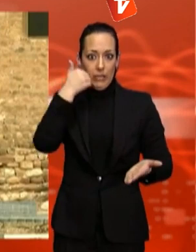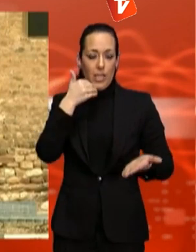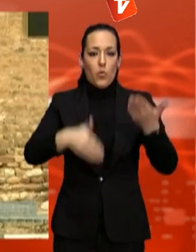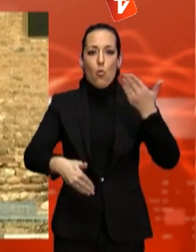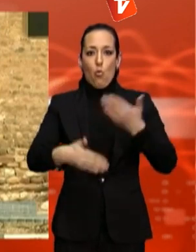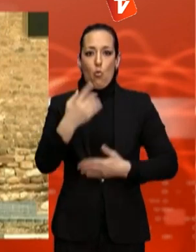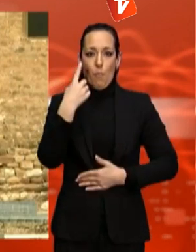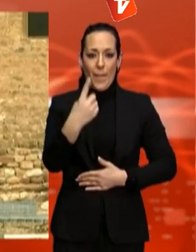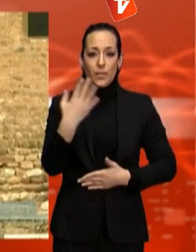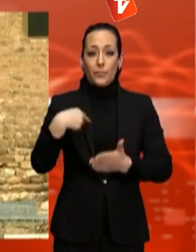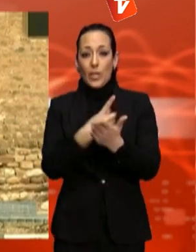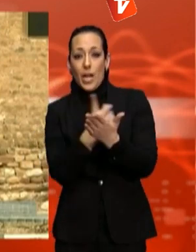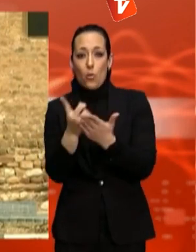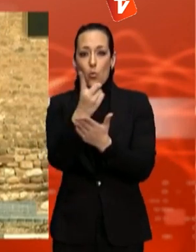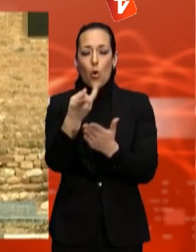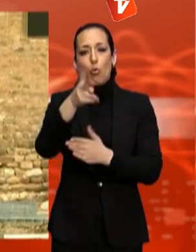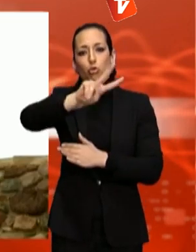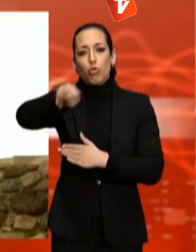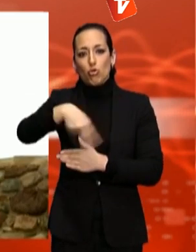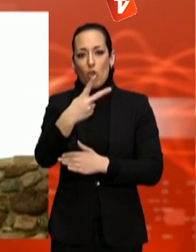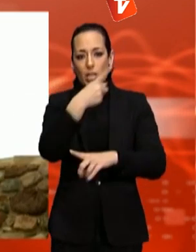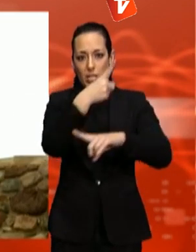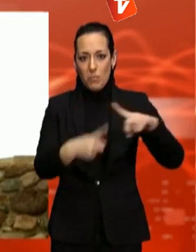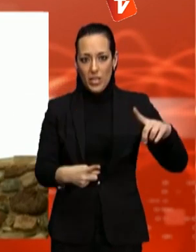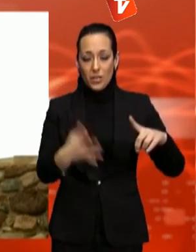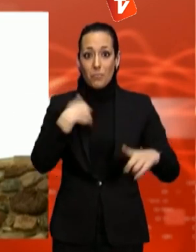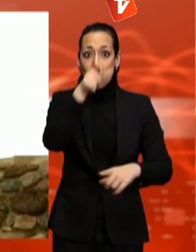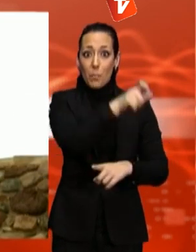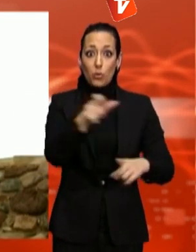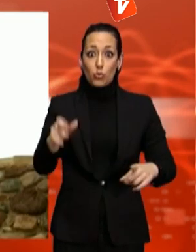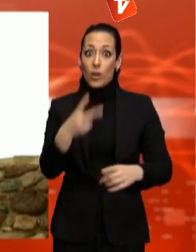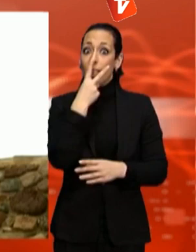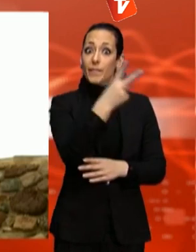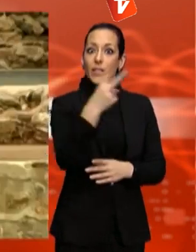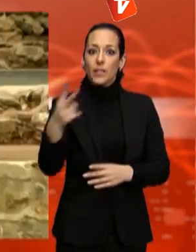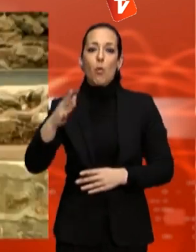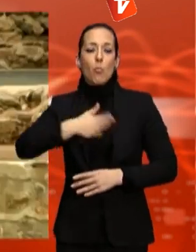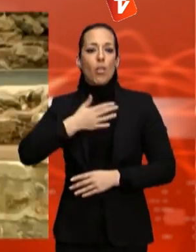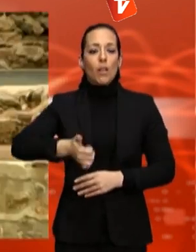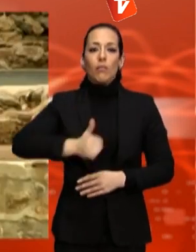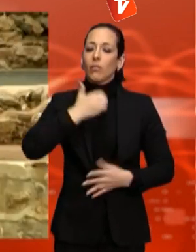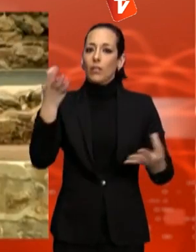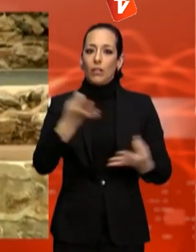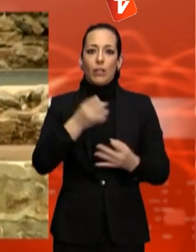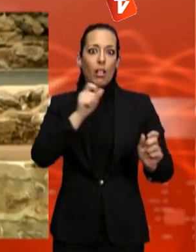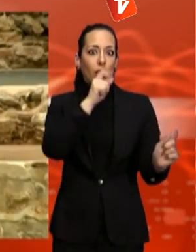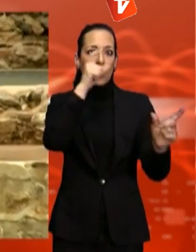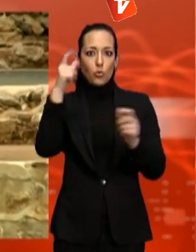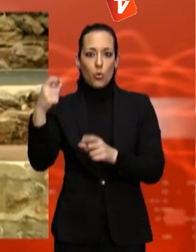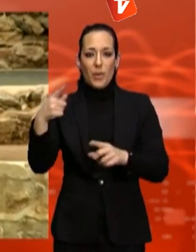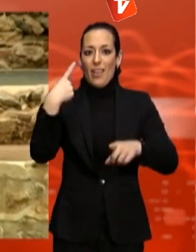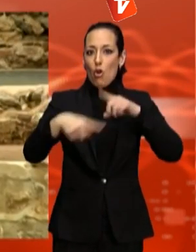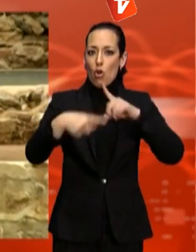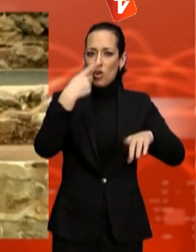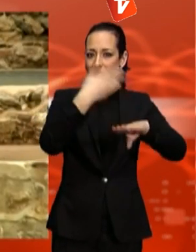recorregut té una durada de dues hores i mitja. Els visitants tenen l'oportunitat de descobrir les restes de l'antiga catedral i altres testimonis de l